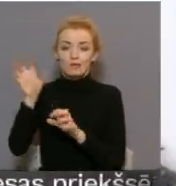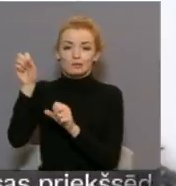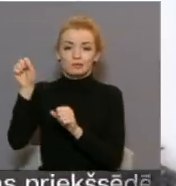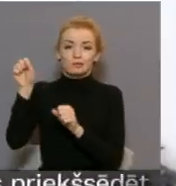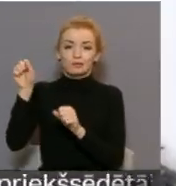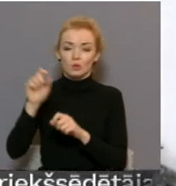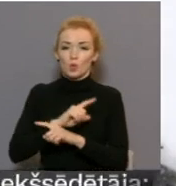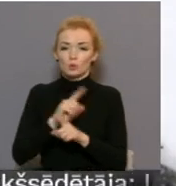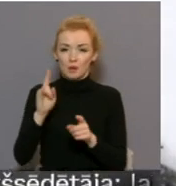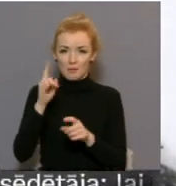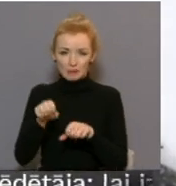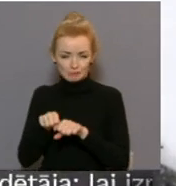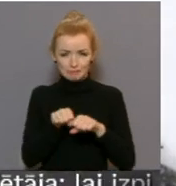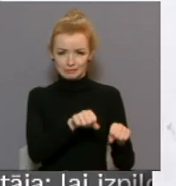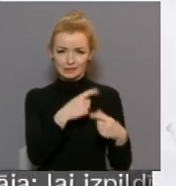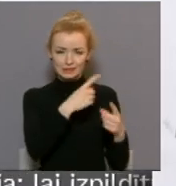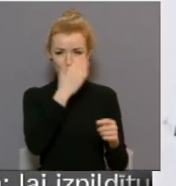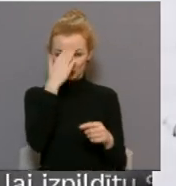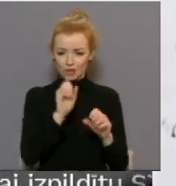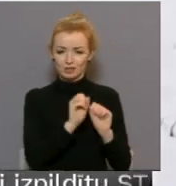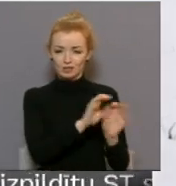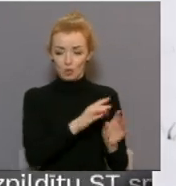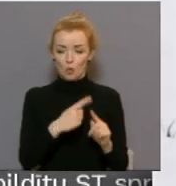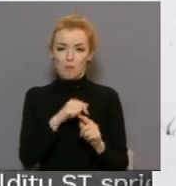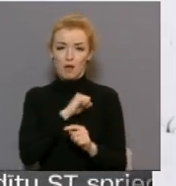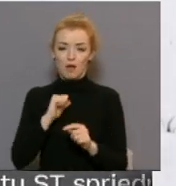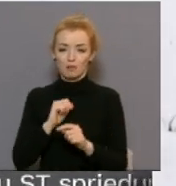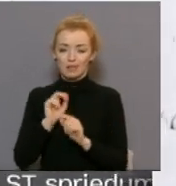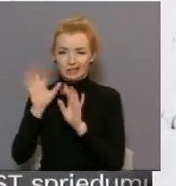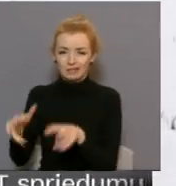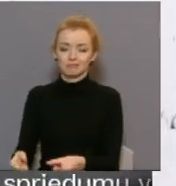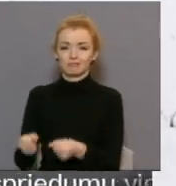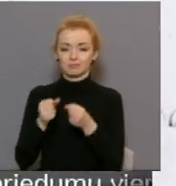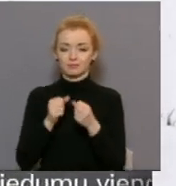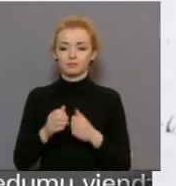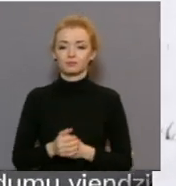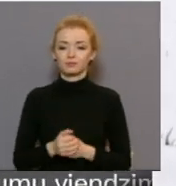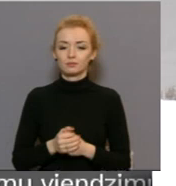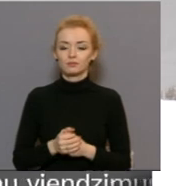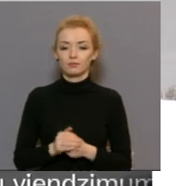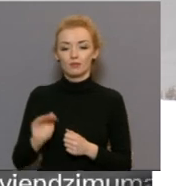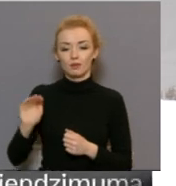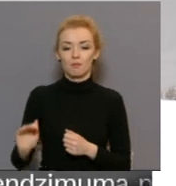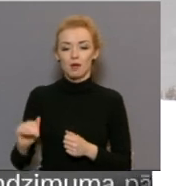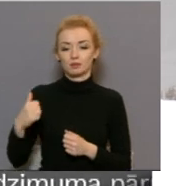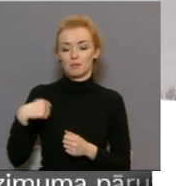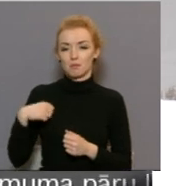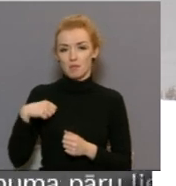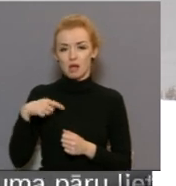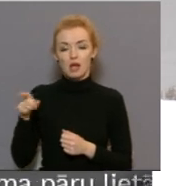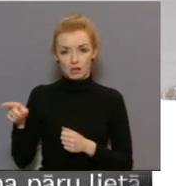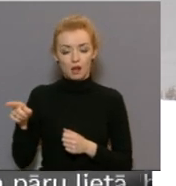Steikšs uzticēja savu bērnu garam gājējai un devās glāb nelēmē nonākušo. Spēļu biedrene meitenīte neatstāja viņu,